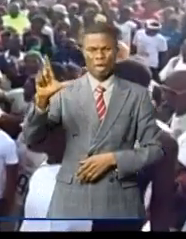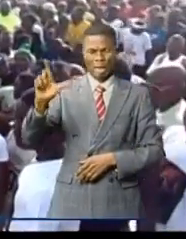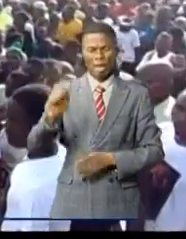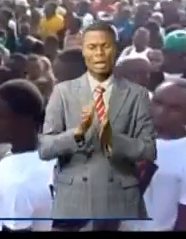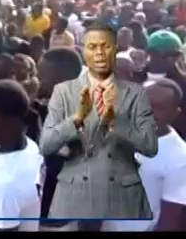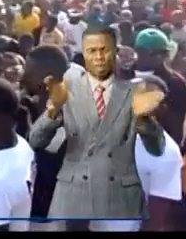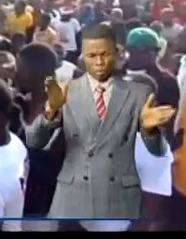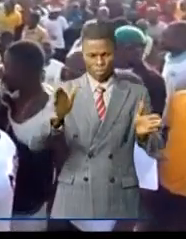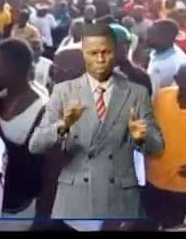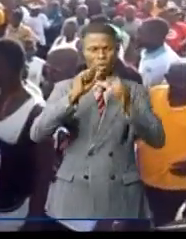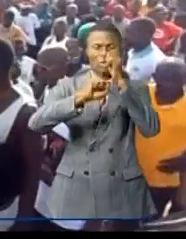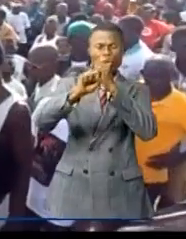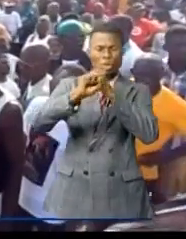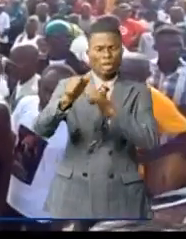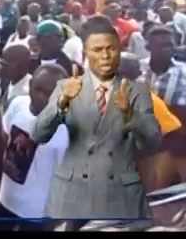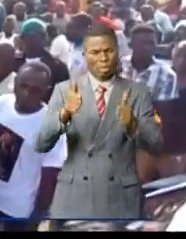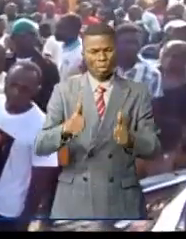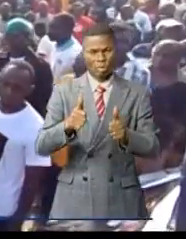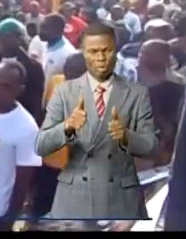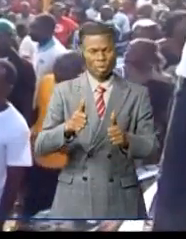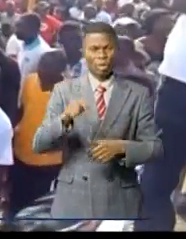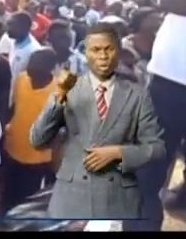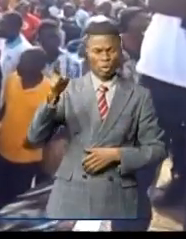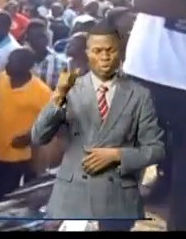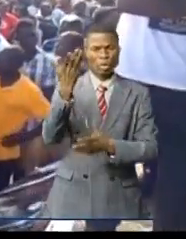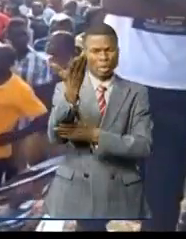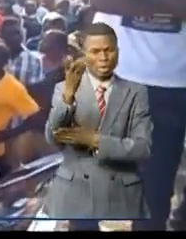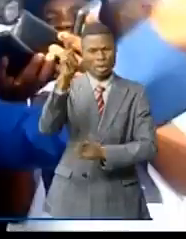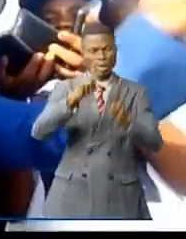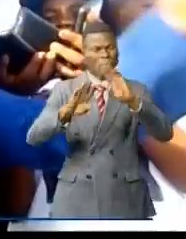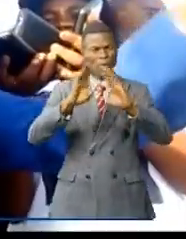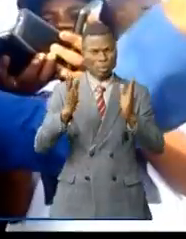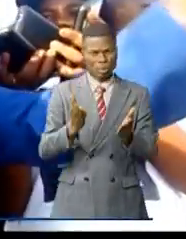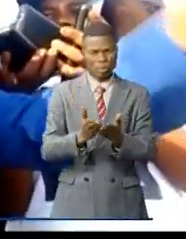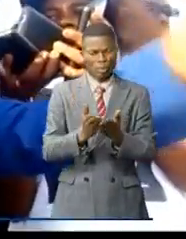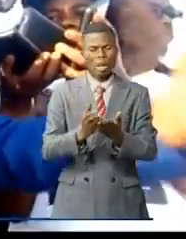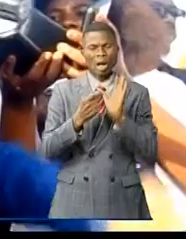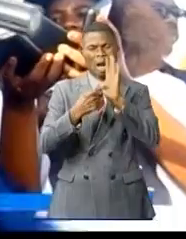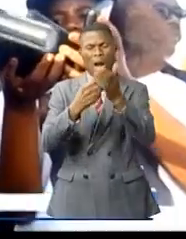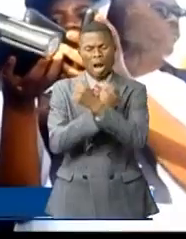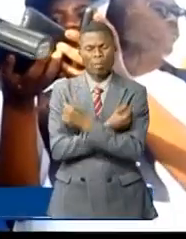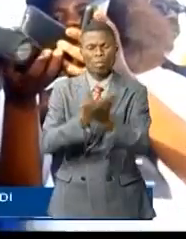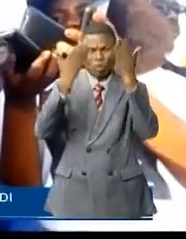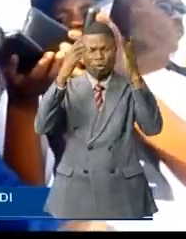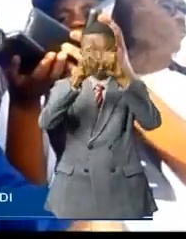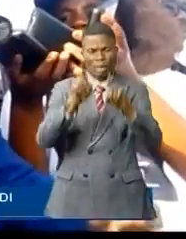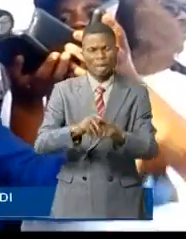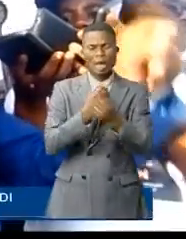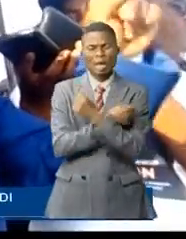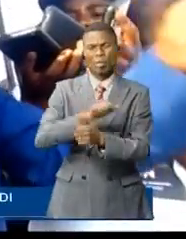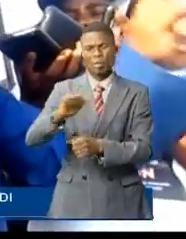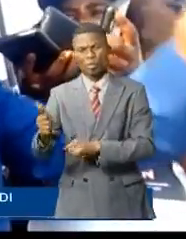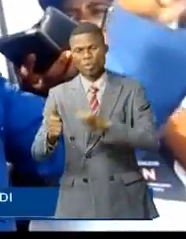À travers cette sensibilisation positive, Crispin Gouyendou a appelé ses compatriotes à cultiver l'amour de Dieu et du prochain,